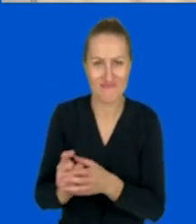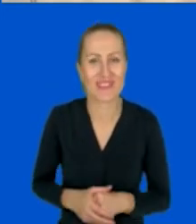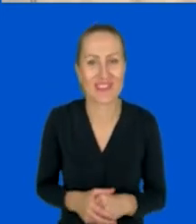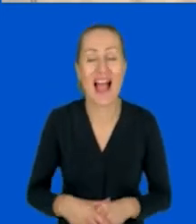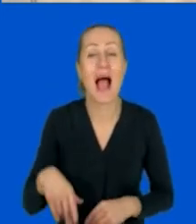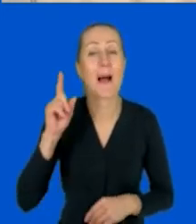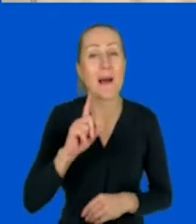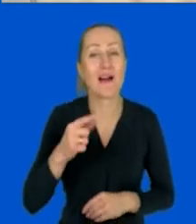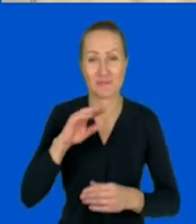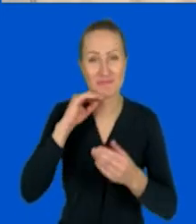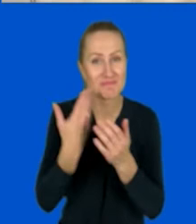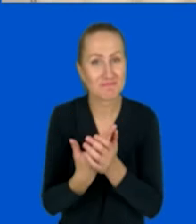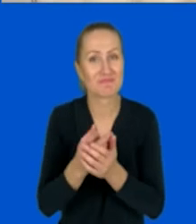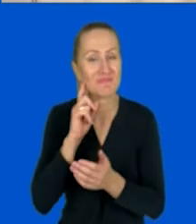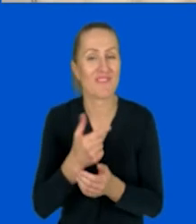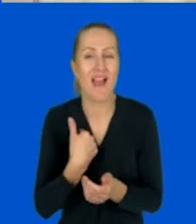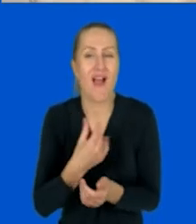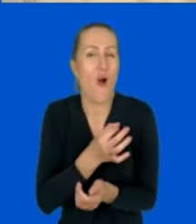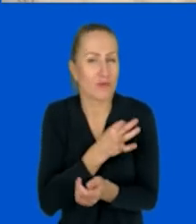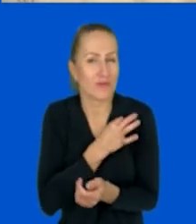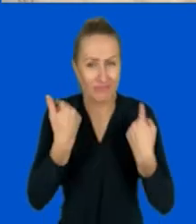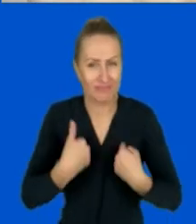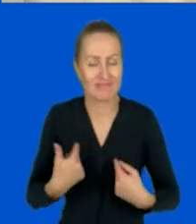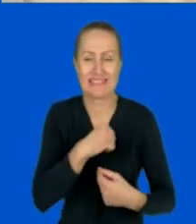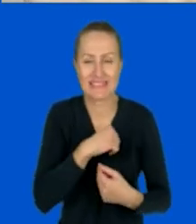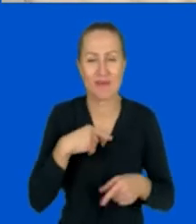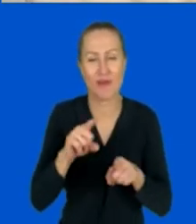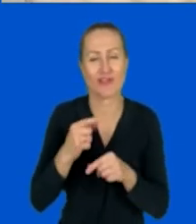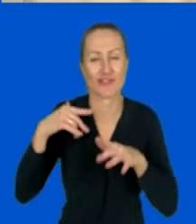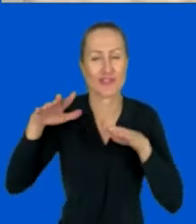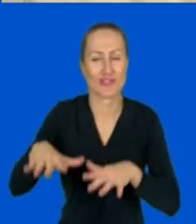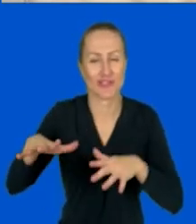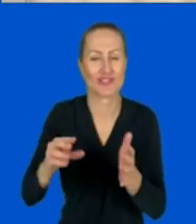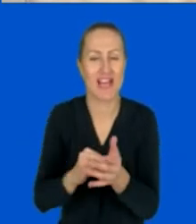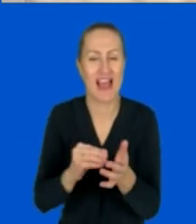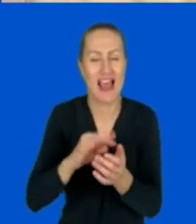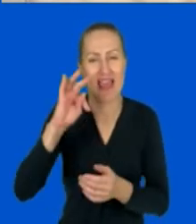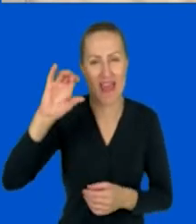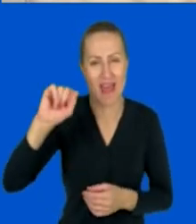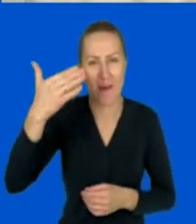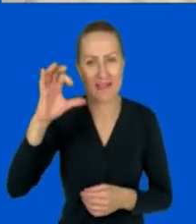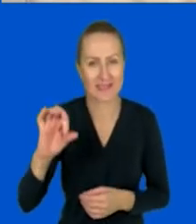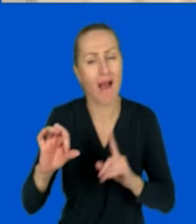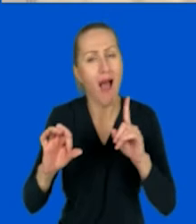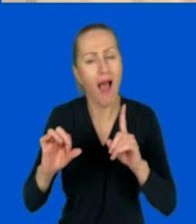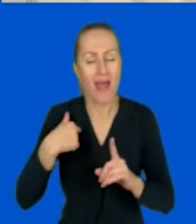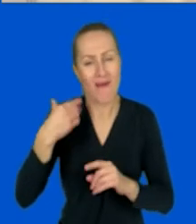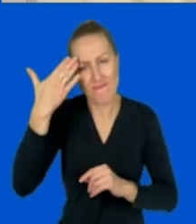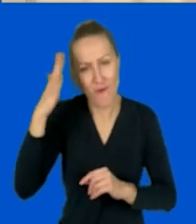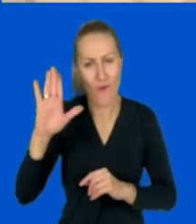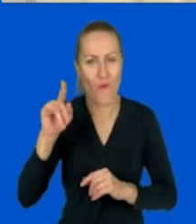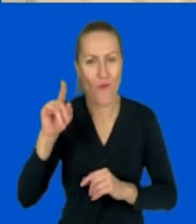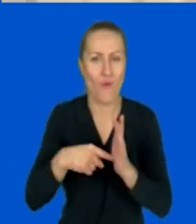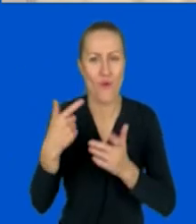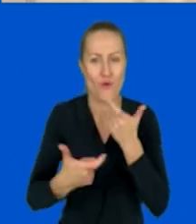codziennie spędzam trochę czasu na Teamsach, choć jestem ogromną fanką narzędzi